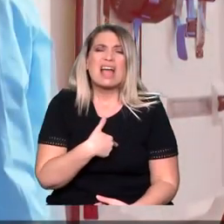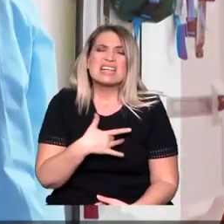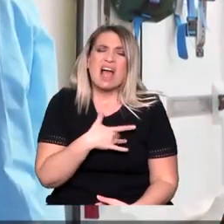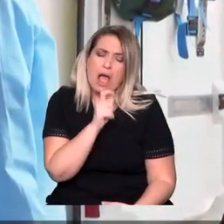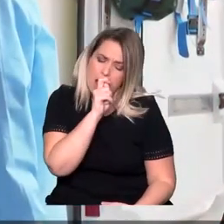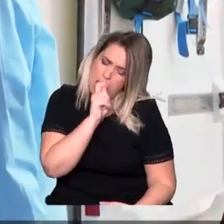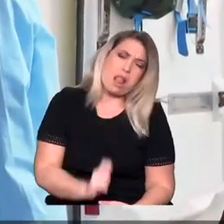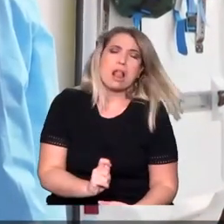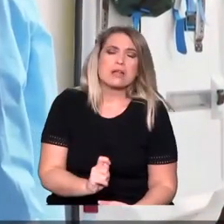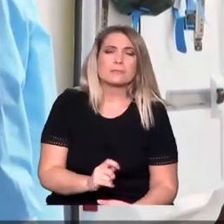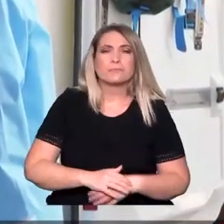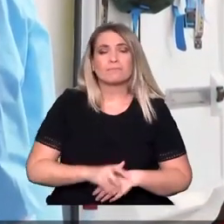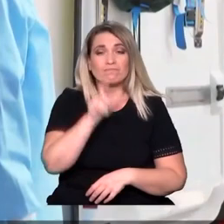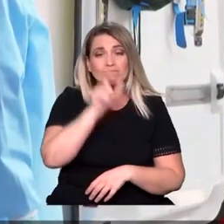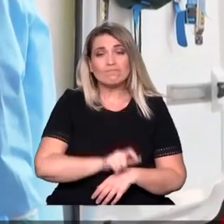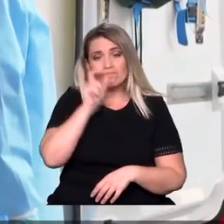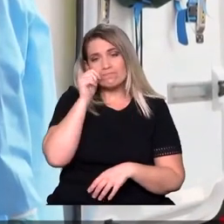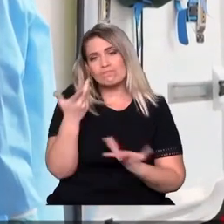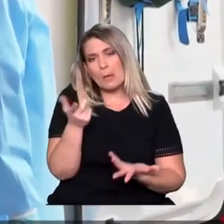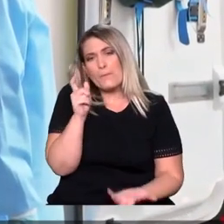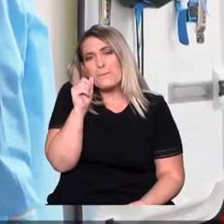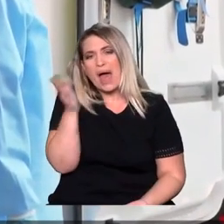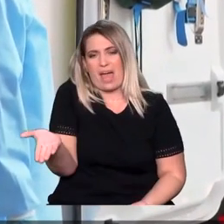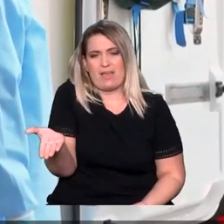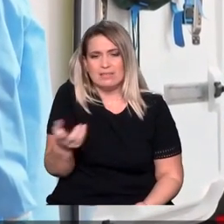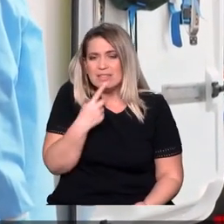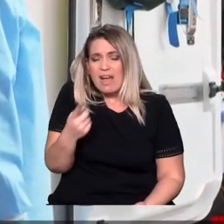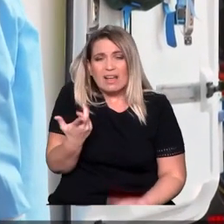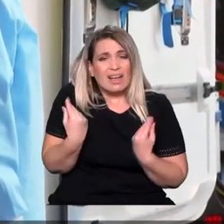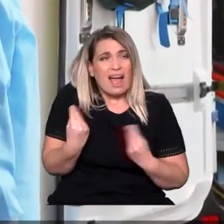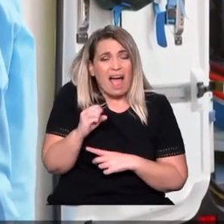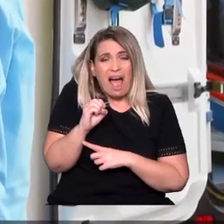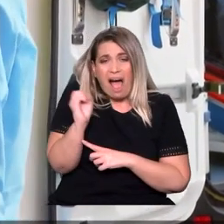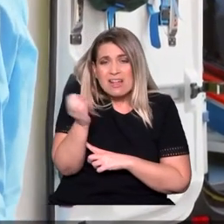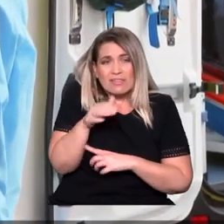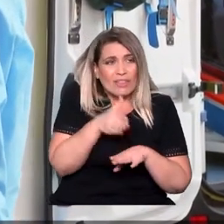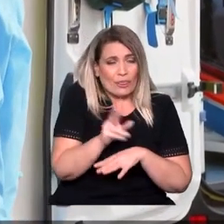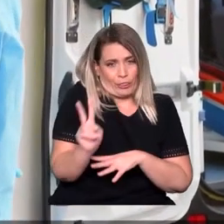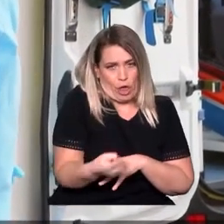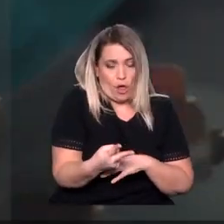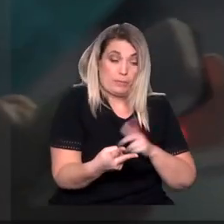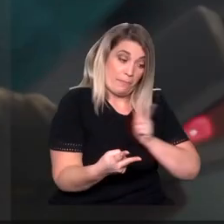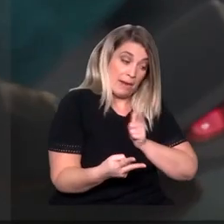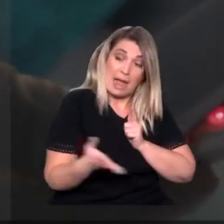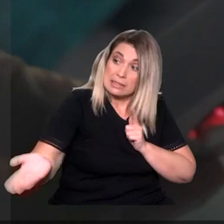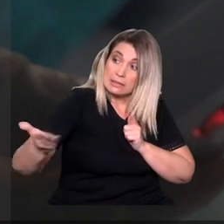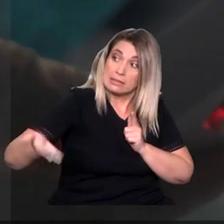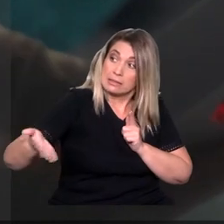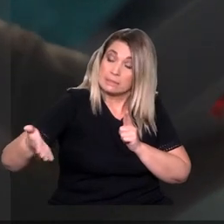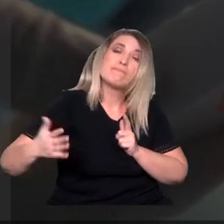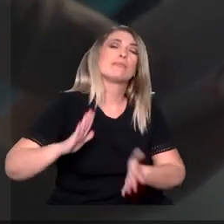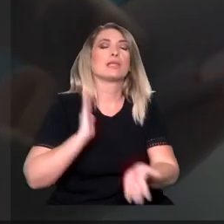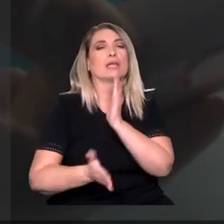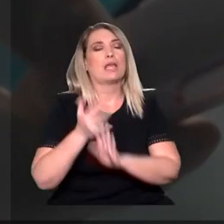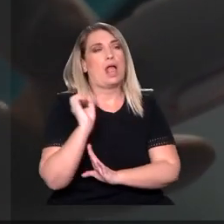Ο πεθαρός μου μέσα στο ασθενοφόρο, δύο-δυόμισι ώρες περίπου, στην πίστα του αεροδρομίου, μέχρι που τελικά γυρνάμε πάλι πίσω